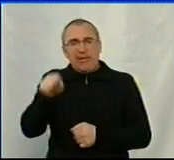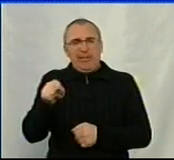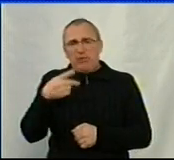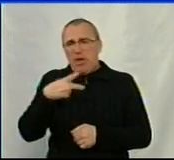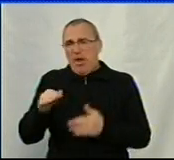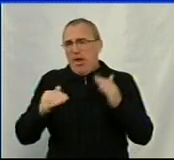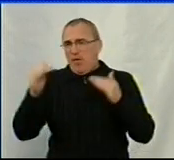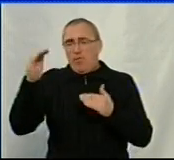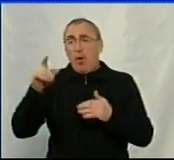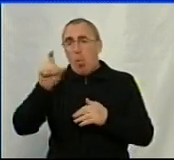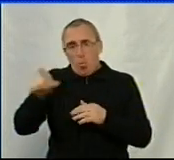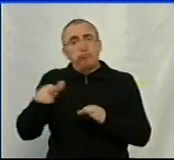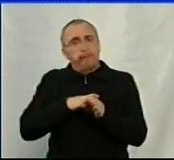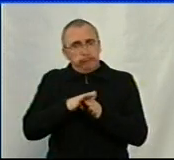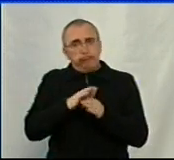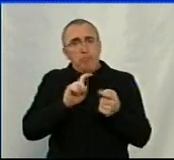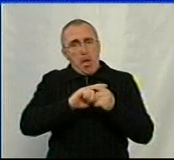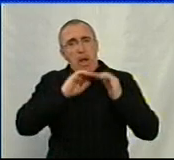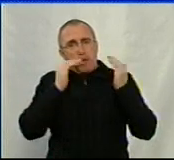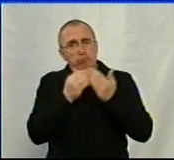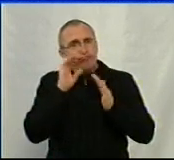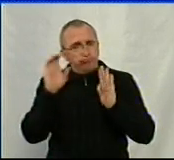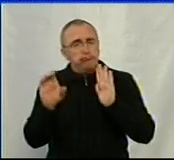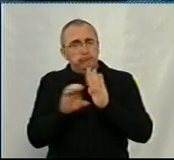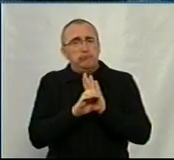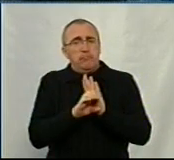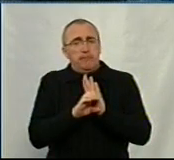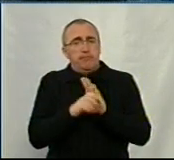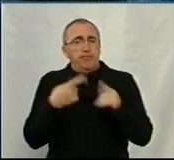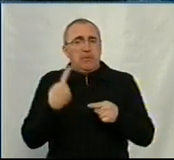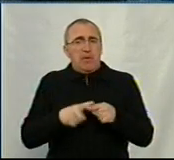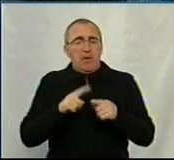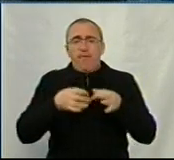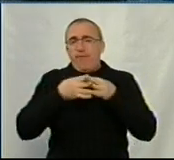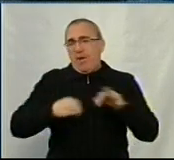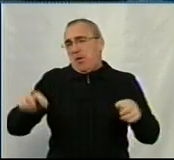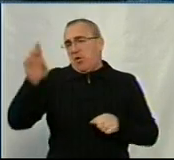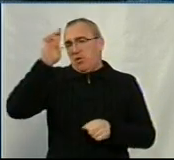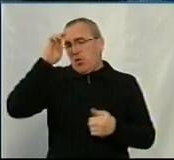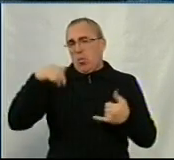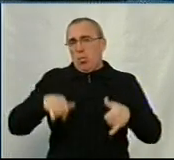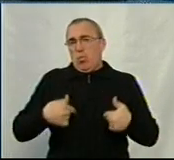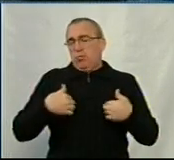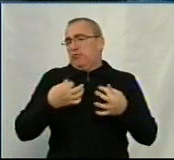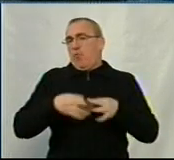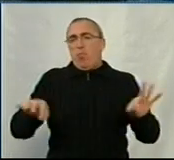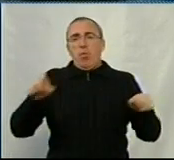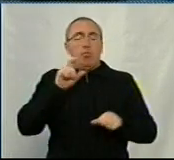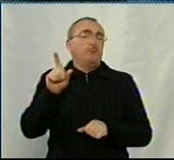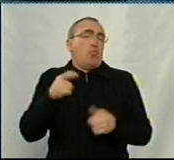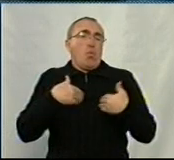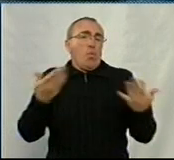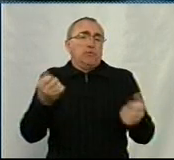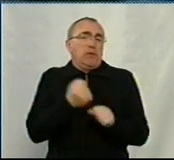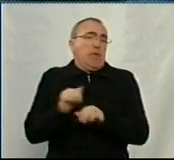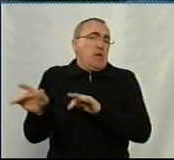люди притримуються карантинних заходів. Просто у нас, знаєте, така вільна держава, свободні люди, що хочуть, то й